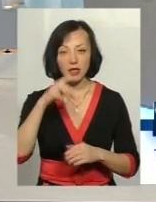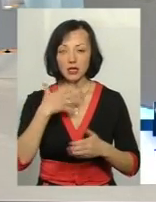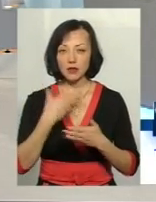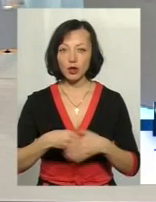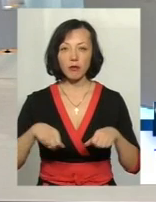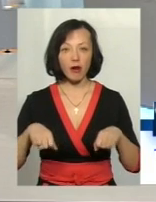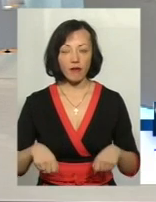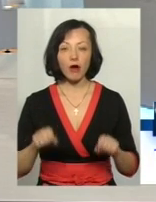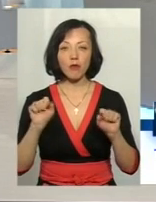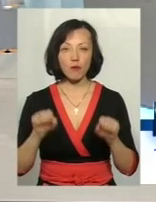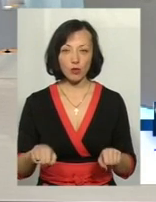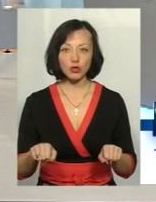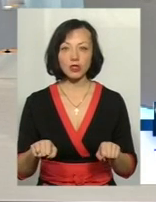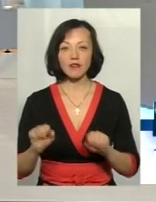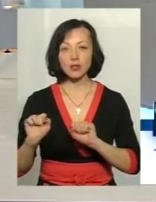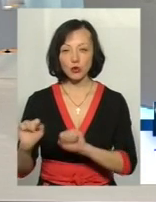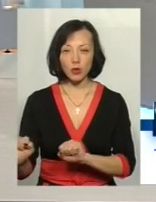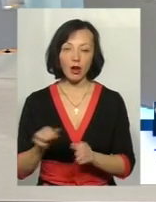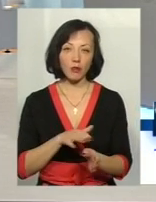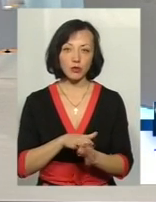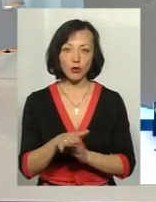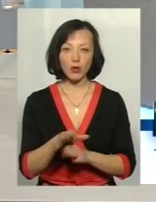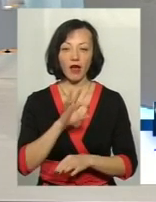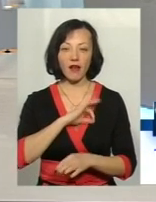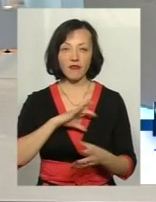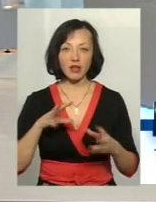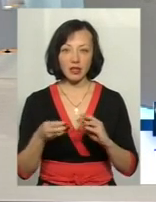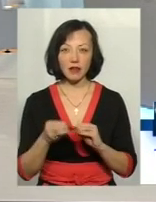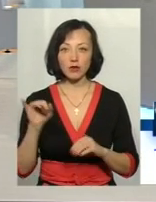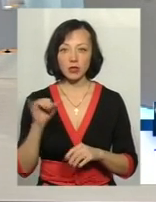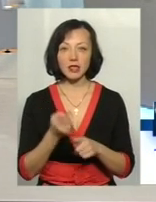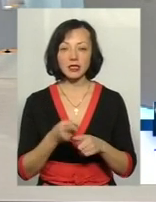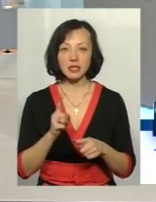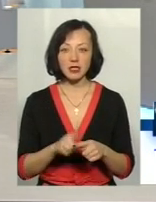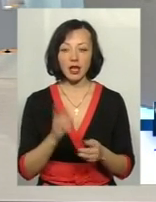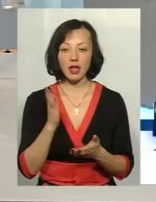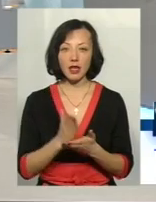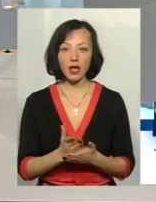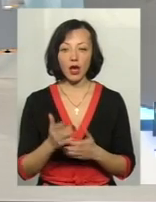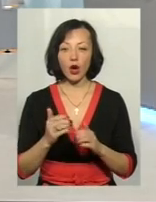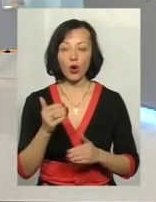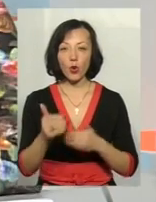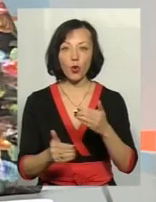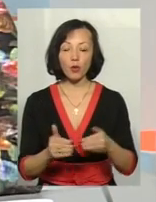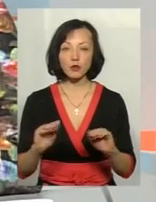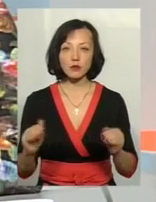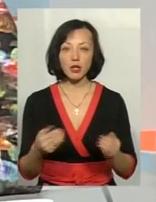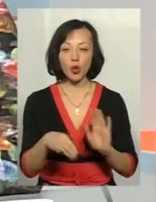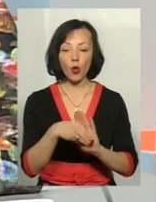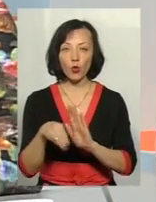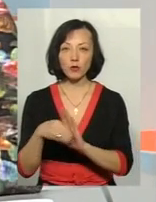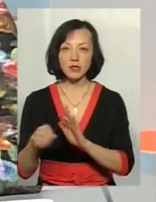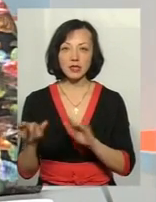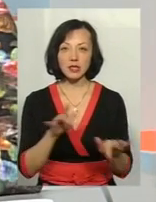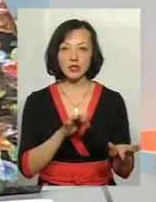права, вона може їх відстоювати абсолютно ефективніше, і це є кроком до зменшення корупційних діянь